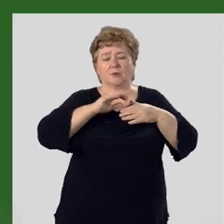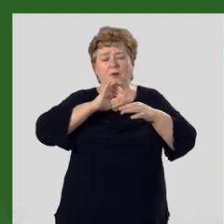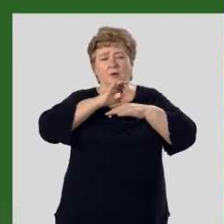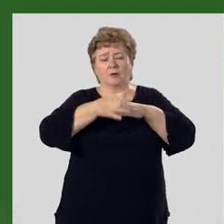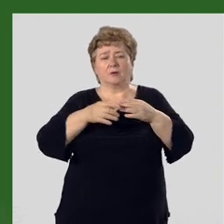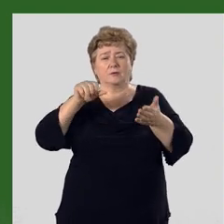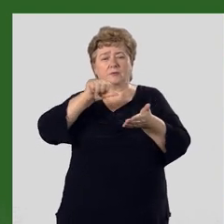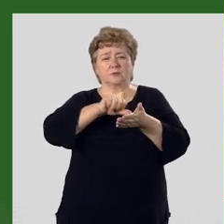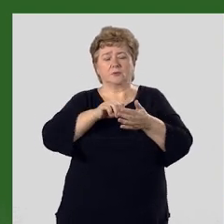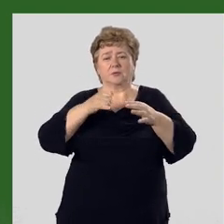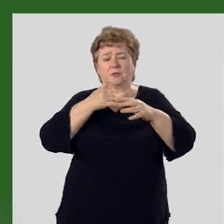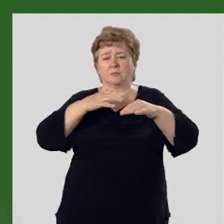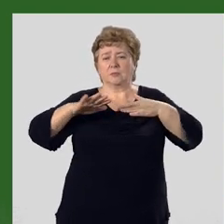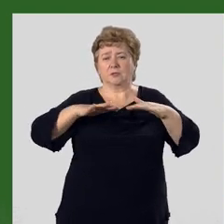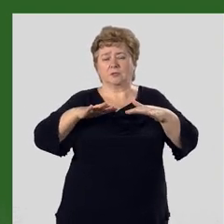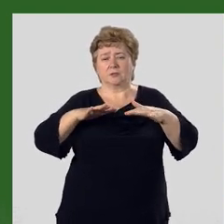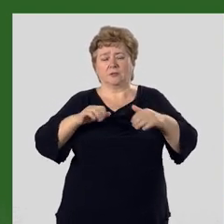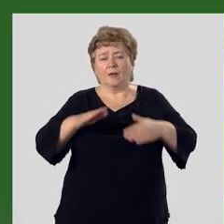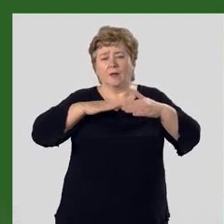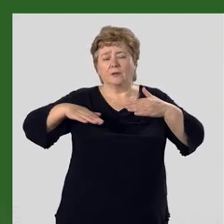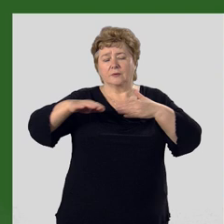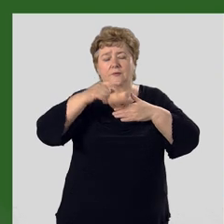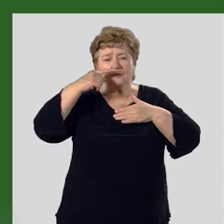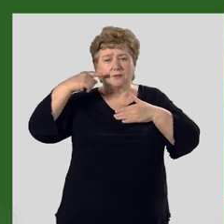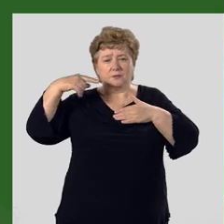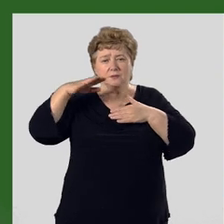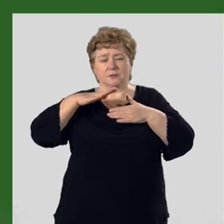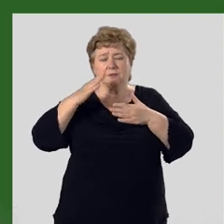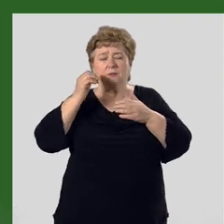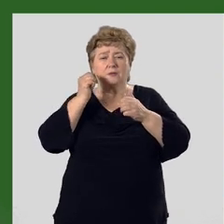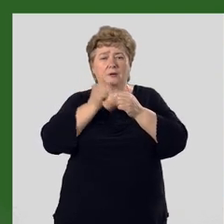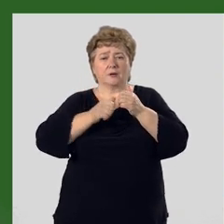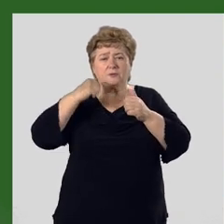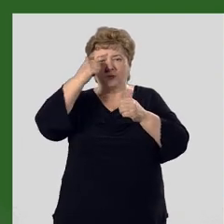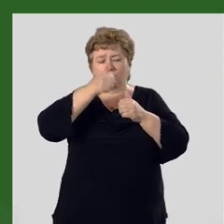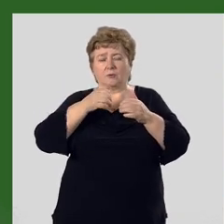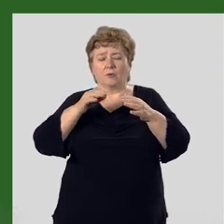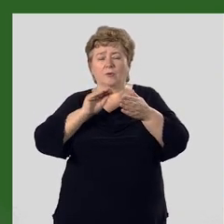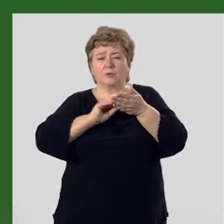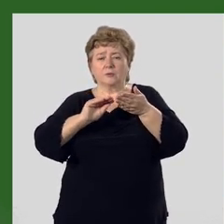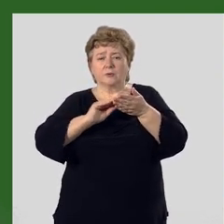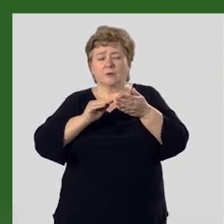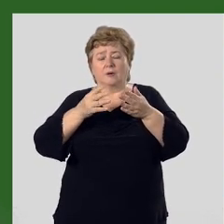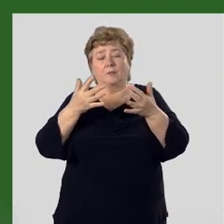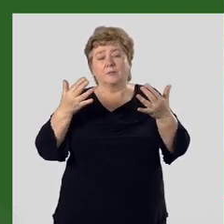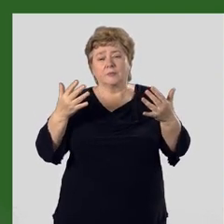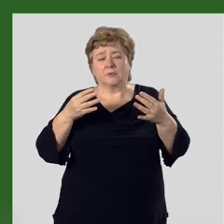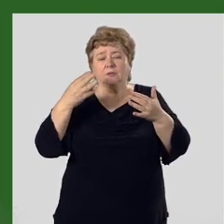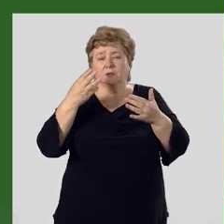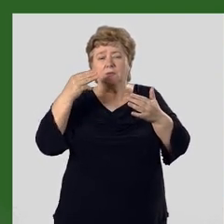выступает землетрясение. На территории Кыргызстана ежегодно регистрируется около